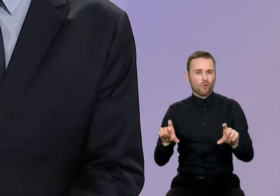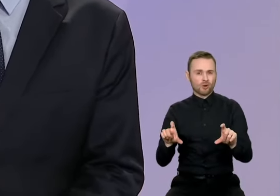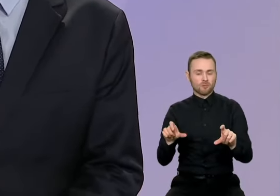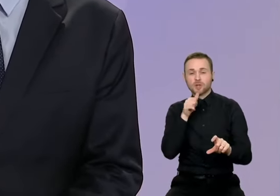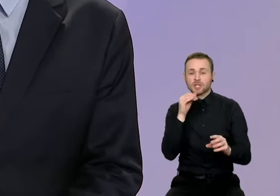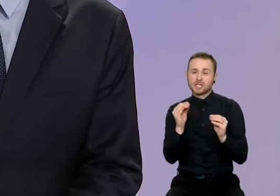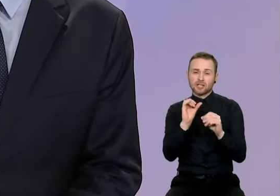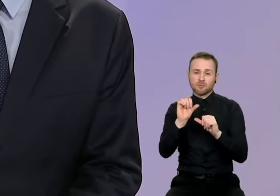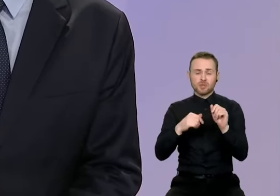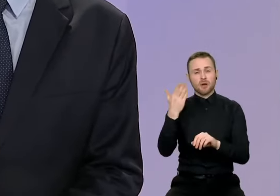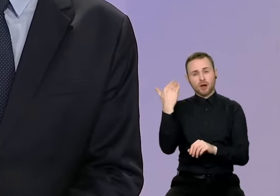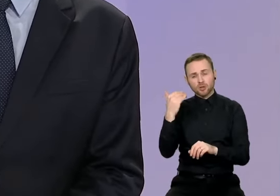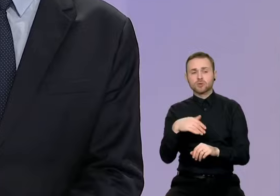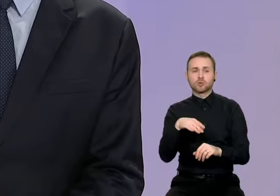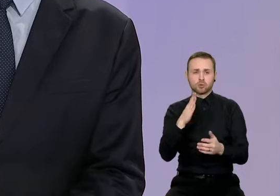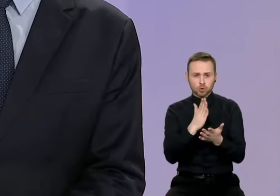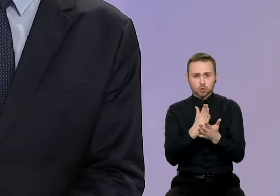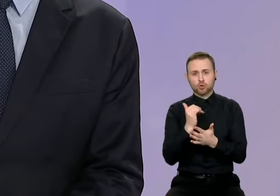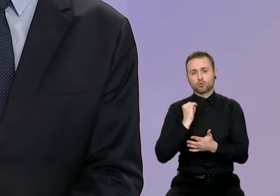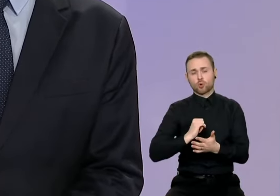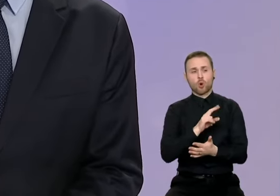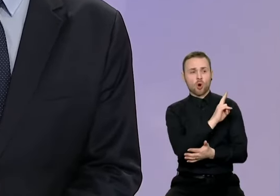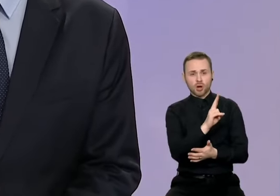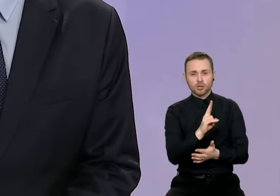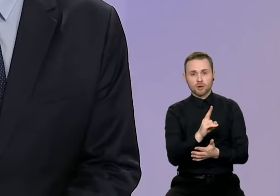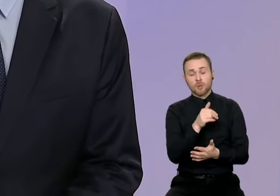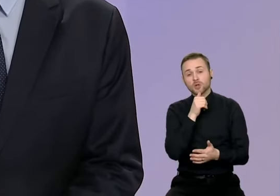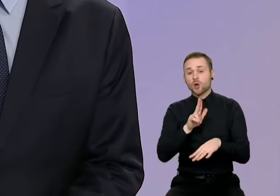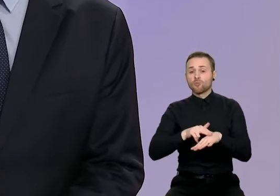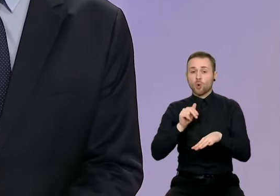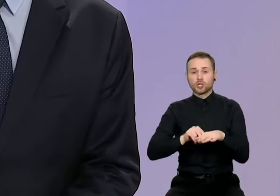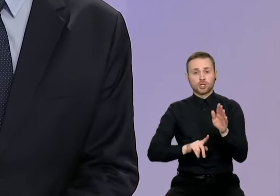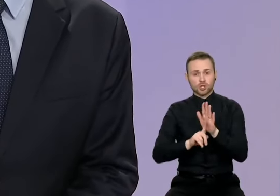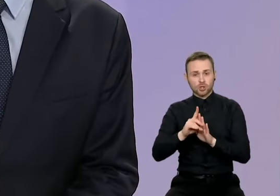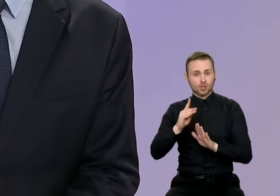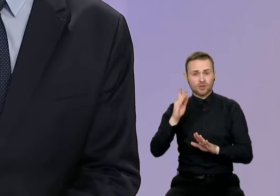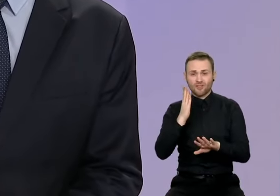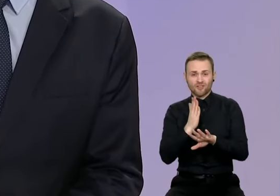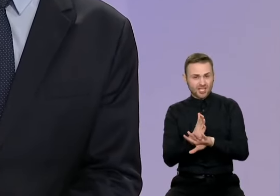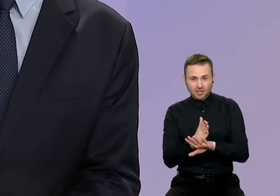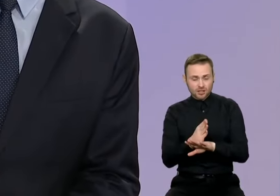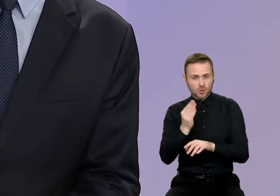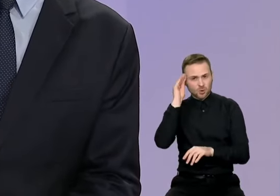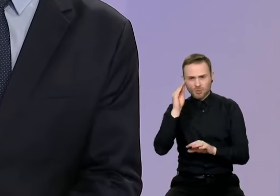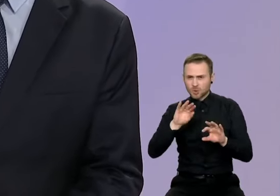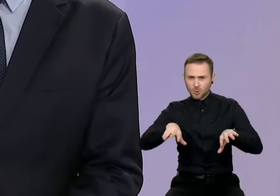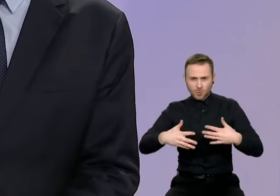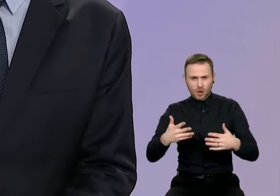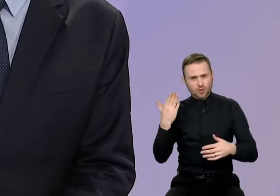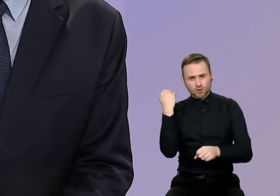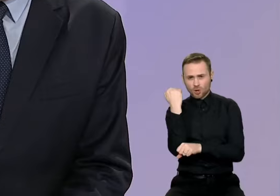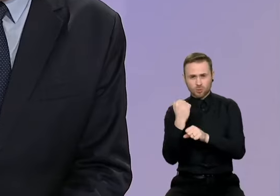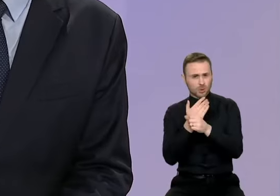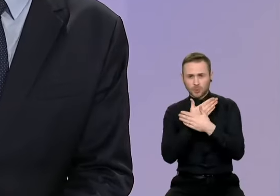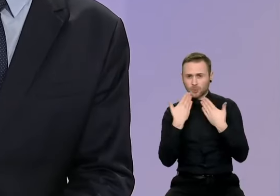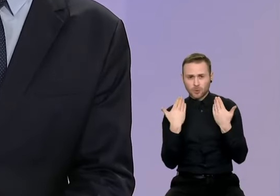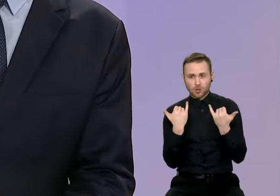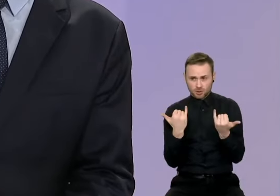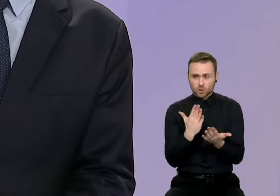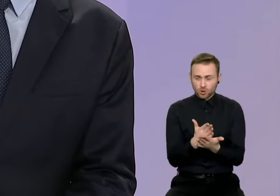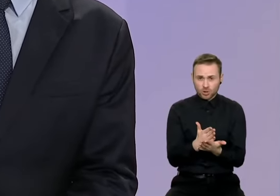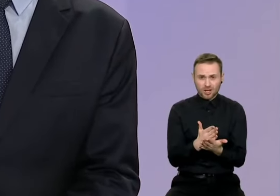dešimt metų būdavo pajėgų paprasčiausiai, ne dėl to, kad policija nustojo rūpintis. Anksčiau jį turėjo pajėgų, dabar jį ne, bet turi pajėgų vykdyti